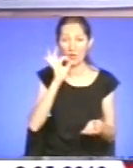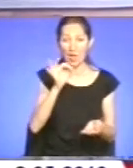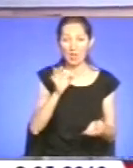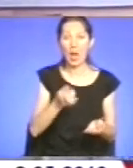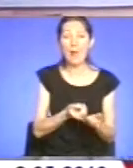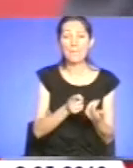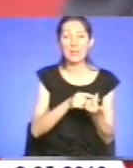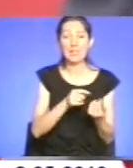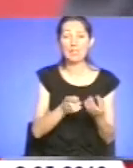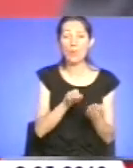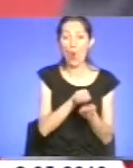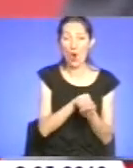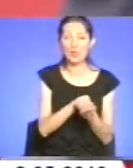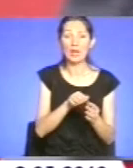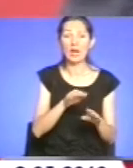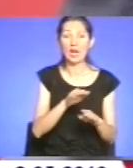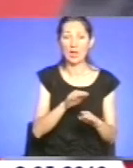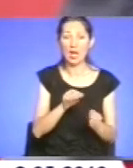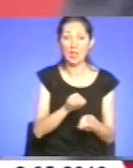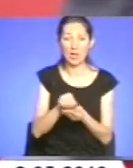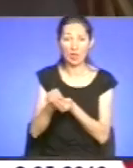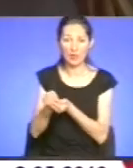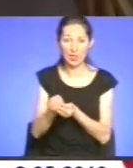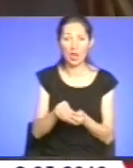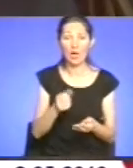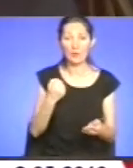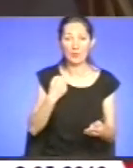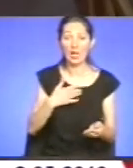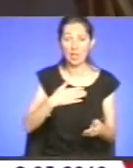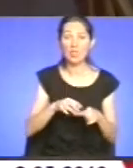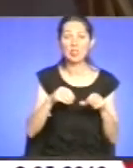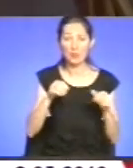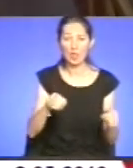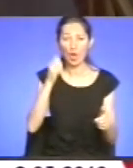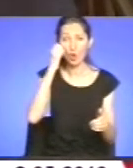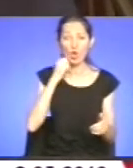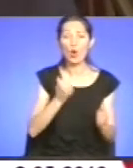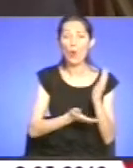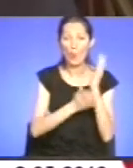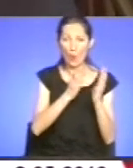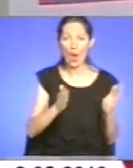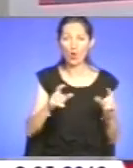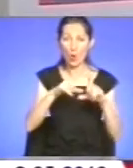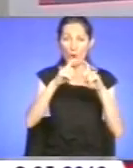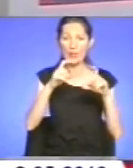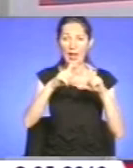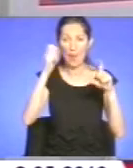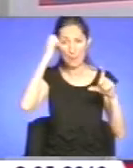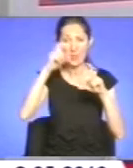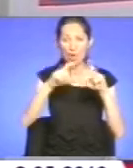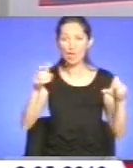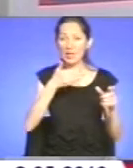більшість похованих на кладовищах військових – це наші земляки. А у Старому парку на меморіальних дошках немає близько 200